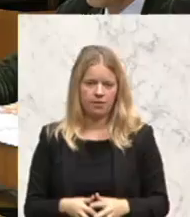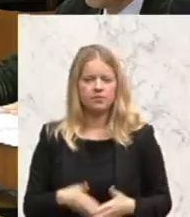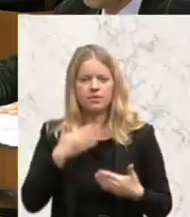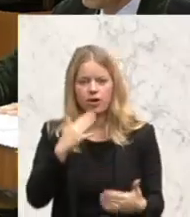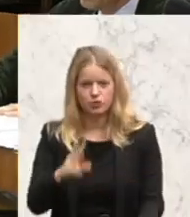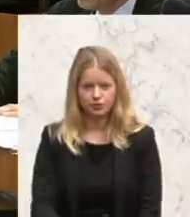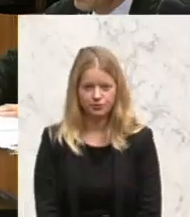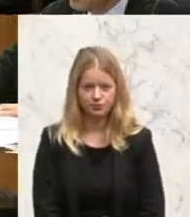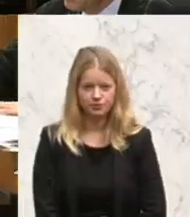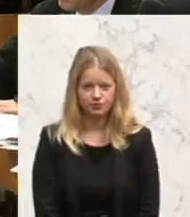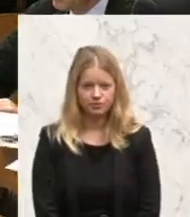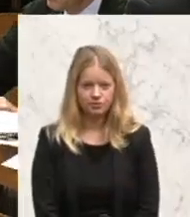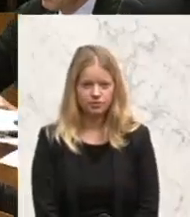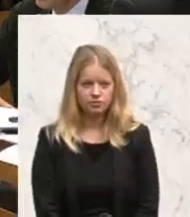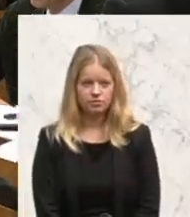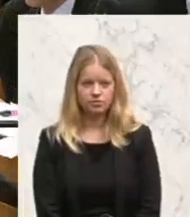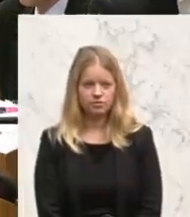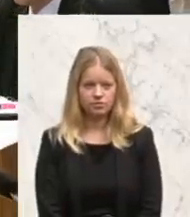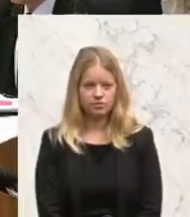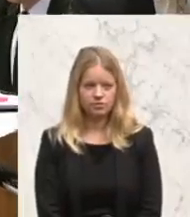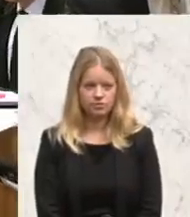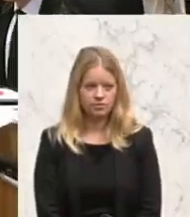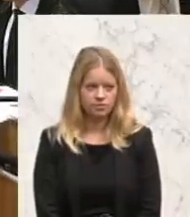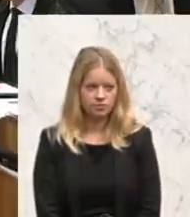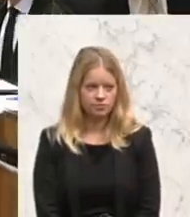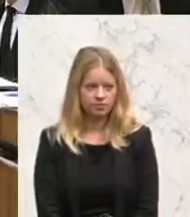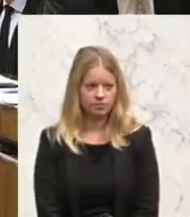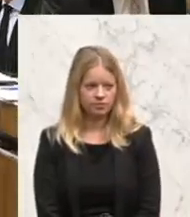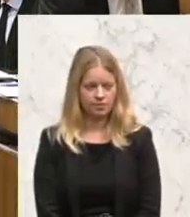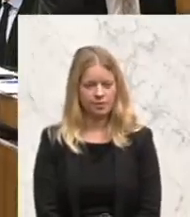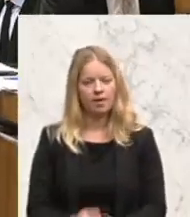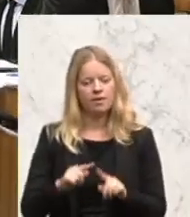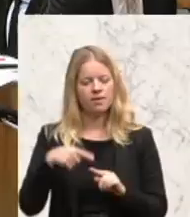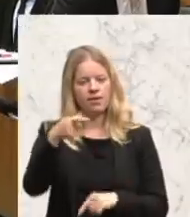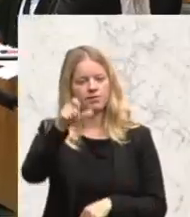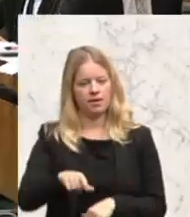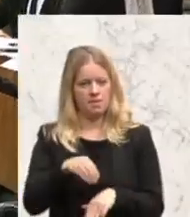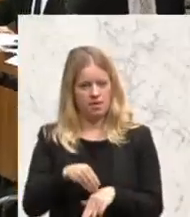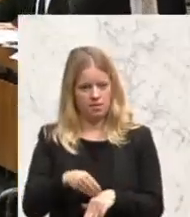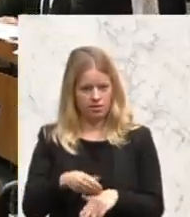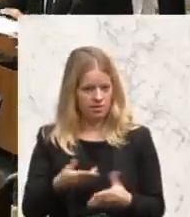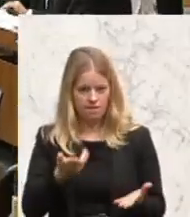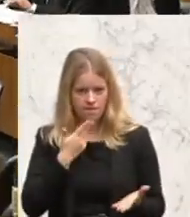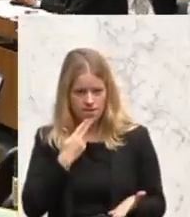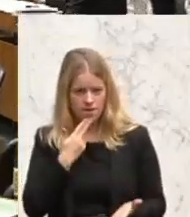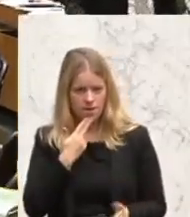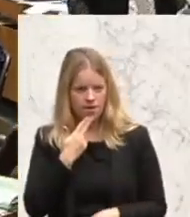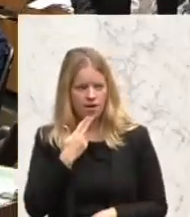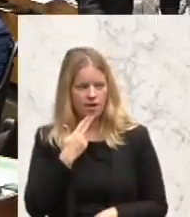Die FPÖ rechtfertigt mit ihrer Haltung den militärischen Überfall der souveränen Ukraine durch russische Truppen, sagte Peter